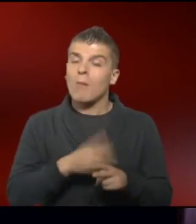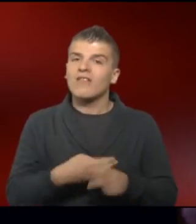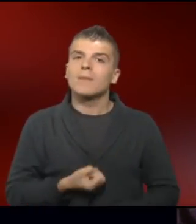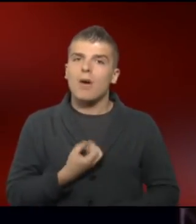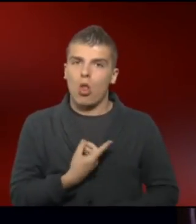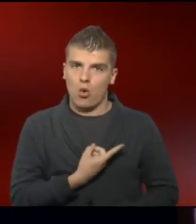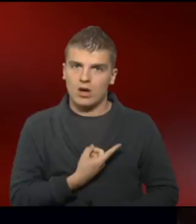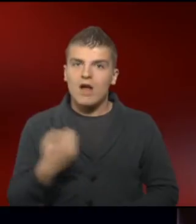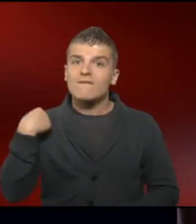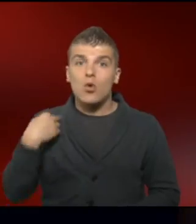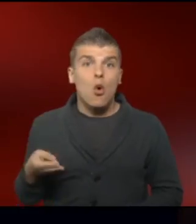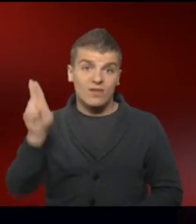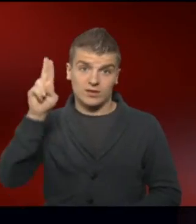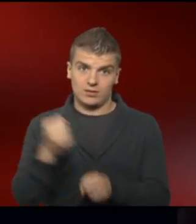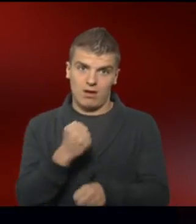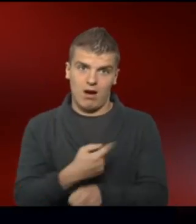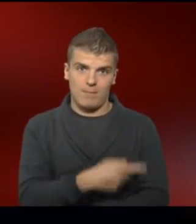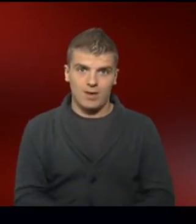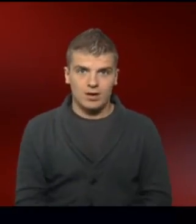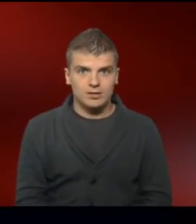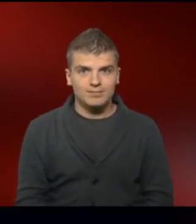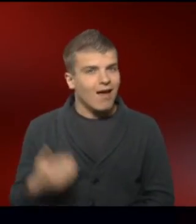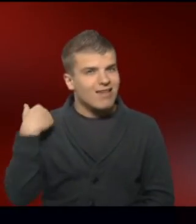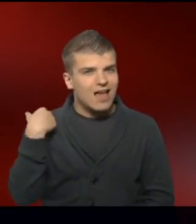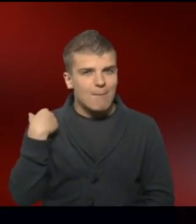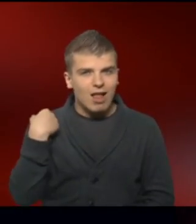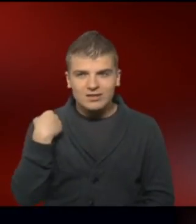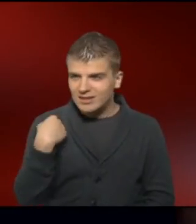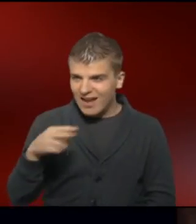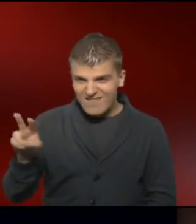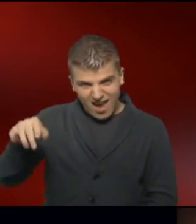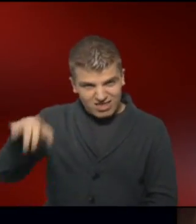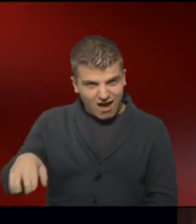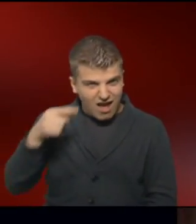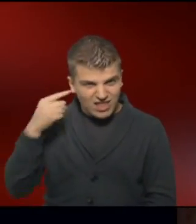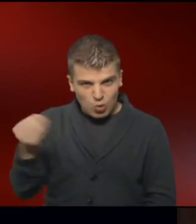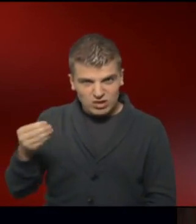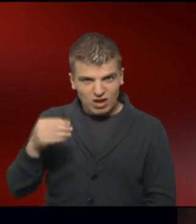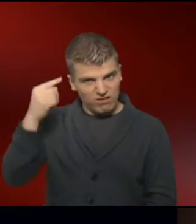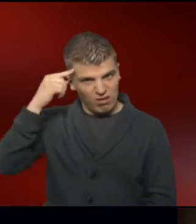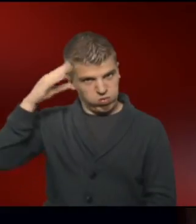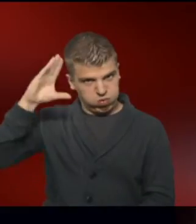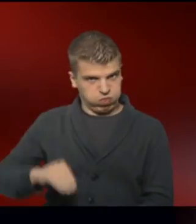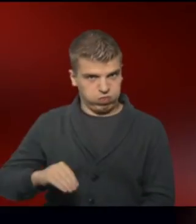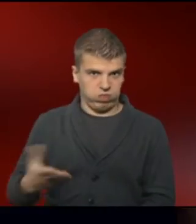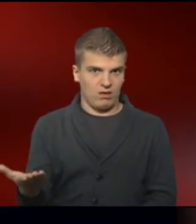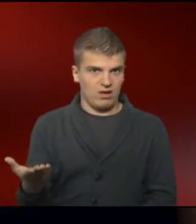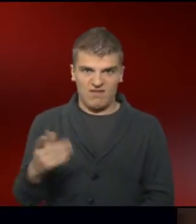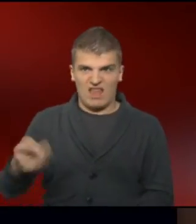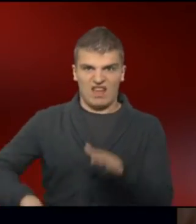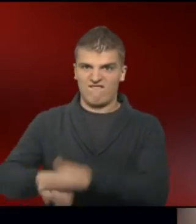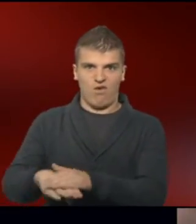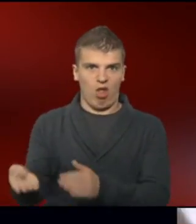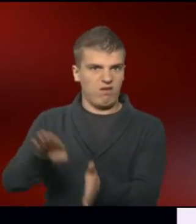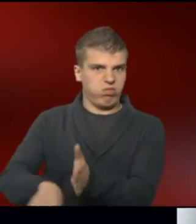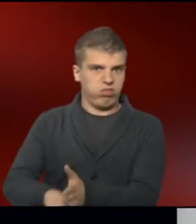Früher hat sie an der Uni gearbeitet. Damals galten Menschen mit Down-Syndrom noch als minderbemittelt, unvollkommen. Und das